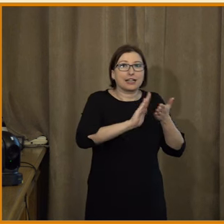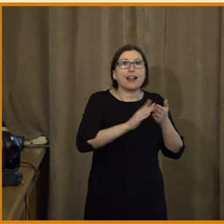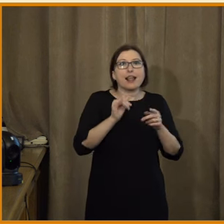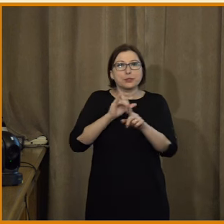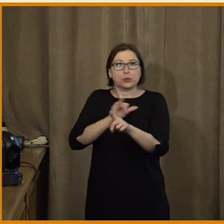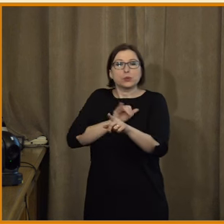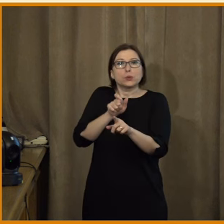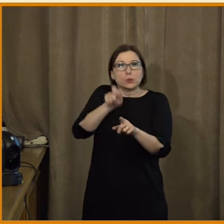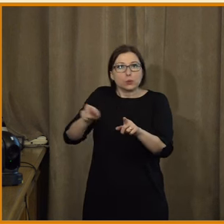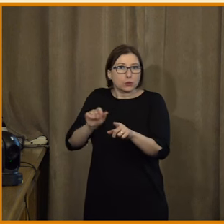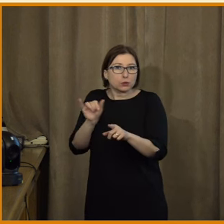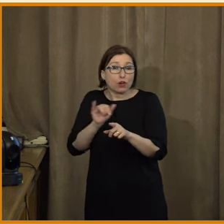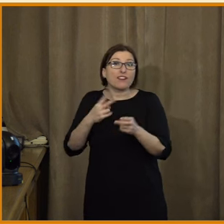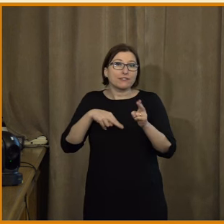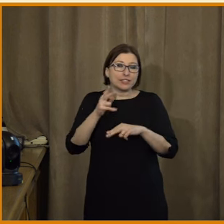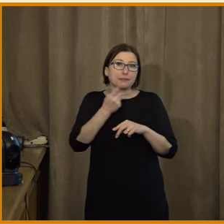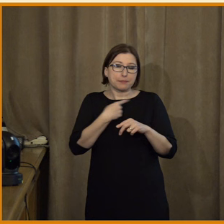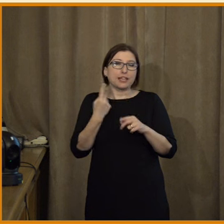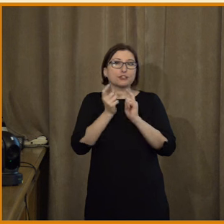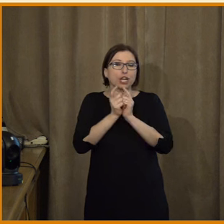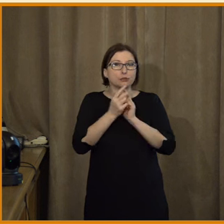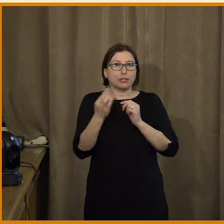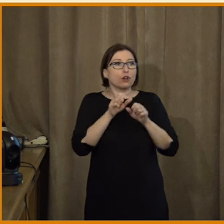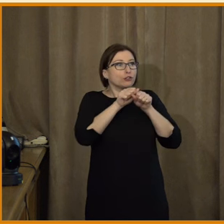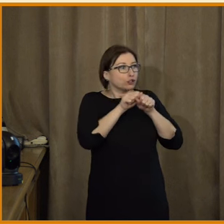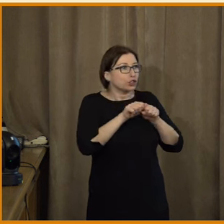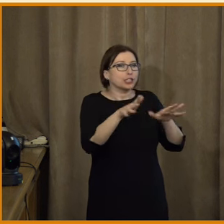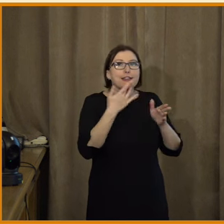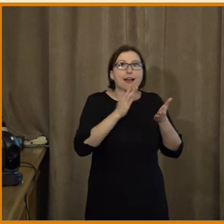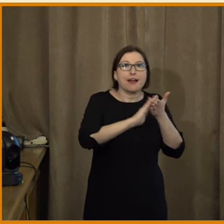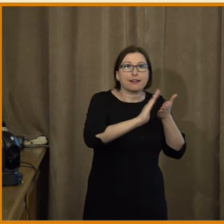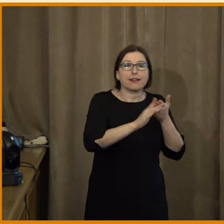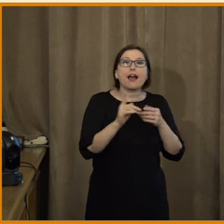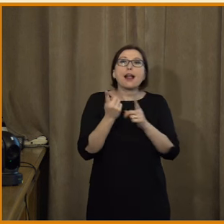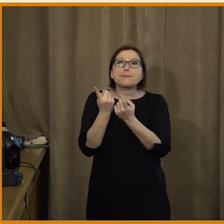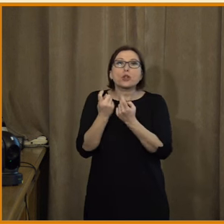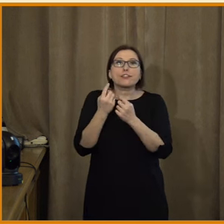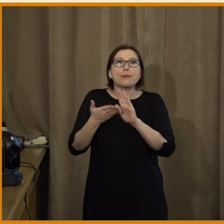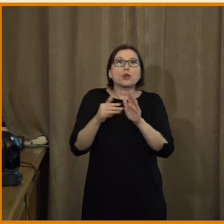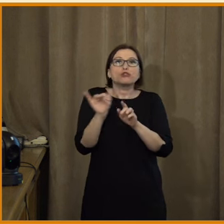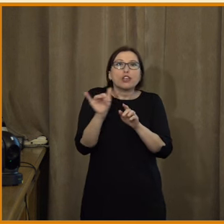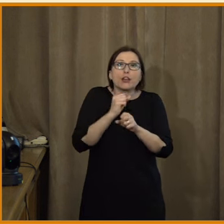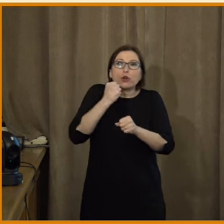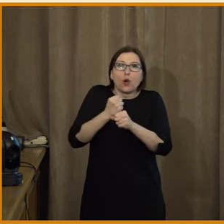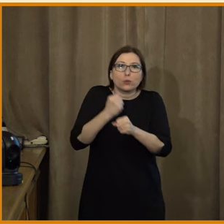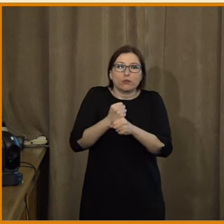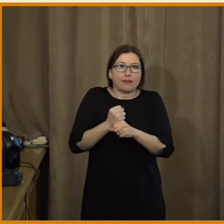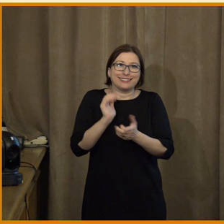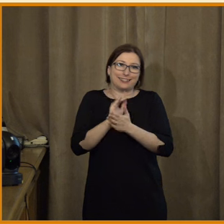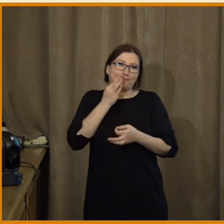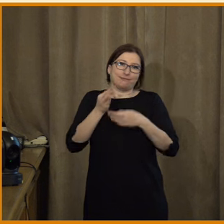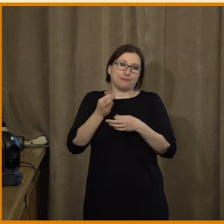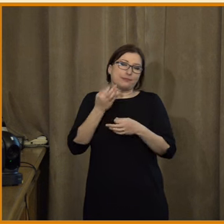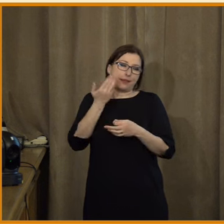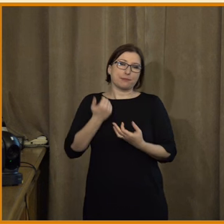vzniká ten bias, kdy my vlastně se hodně zaměřujeme na to šíření a ty motivace spíš předpokládáme. A pak ten poslední